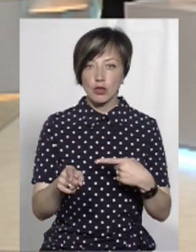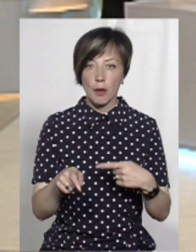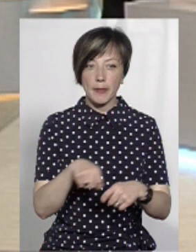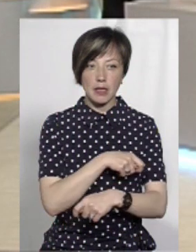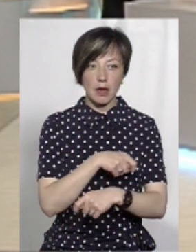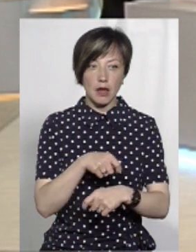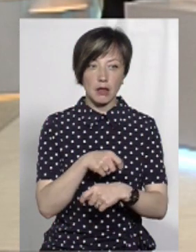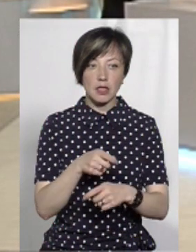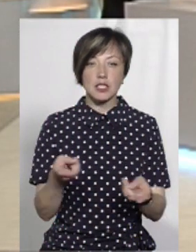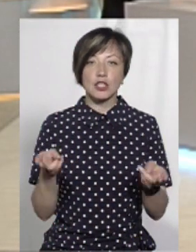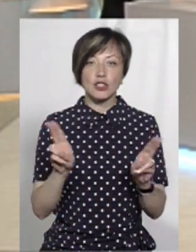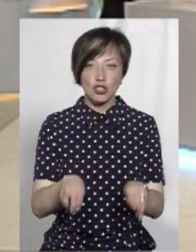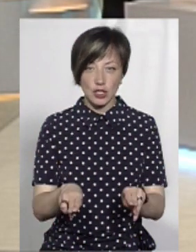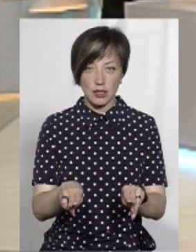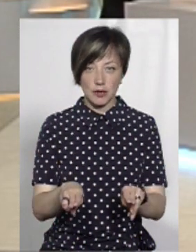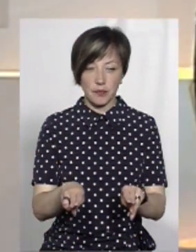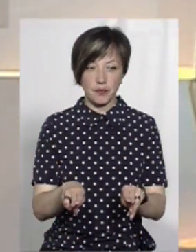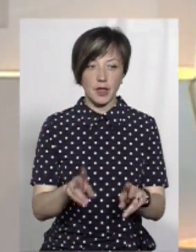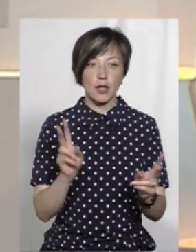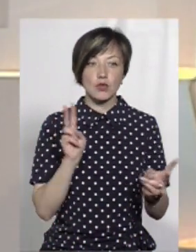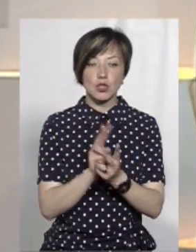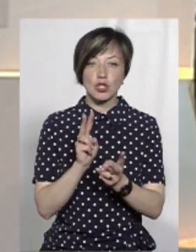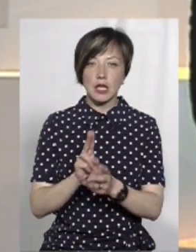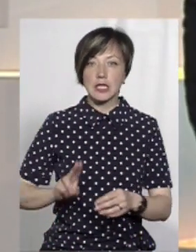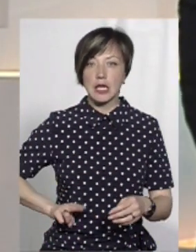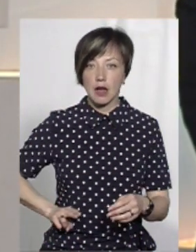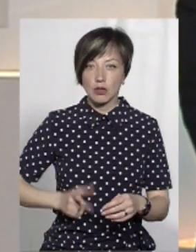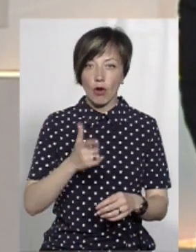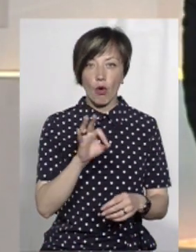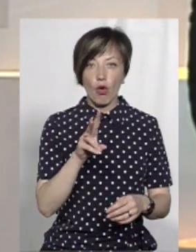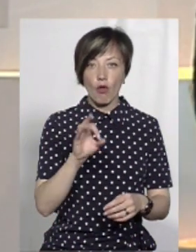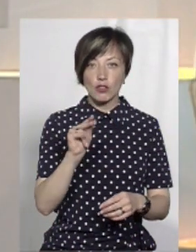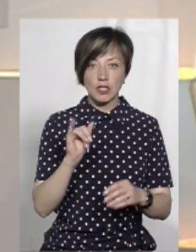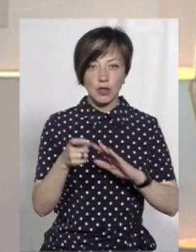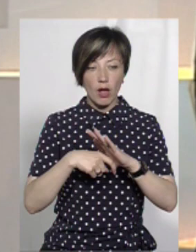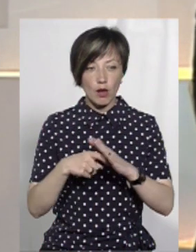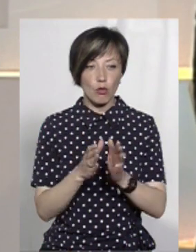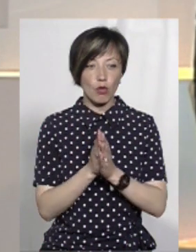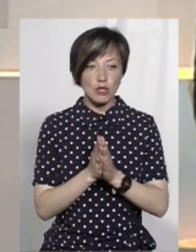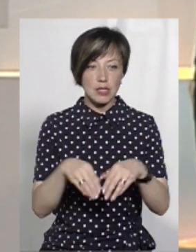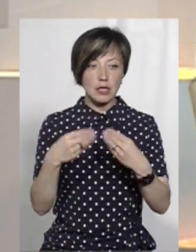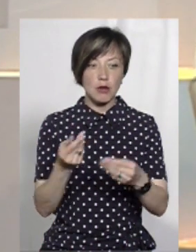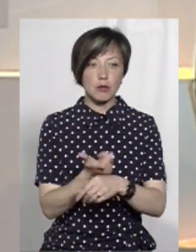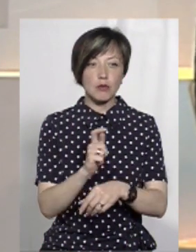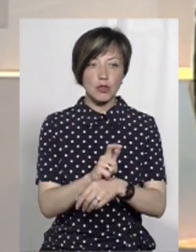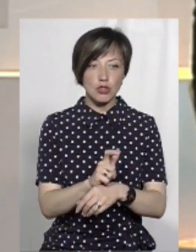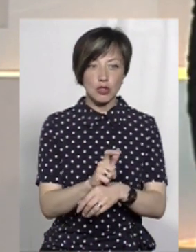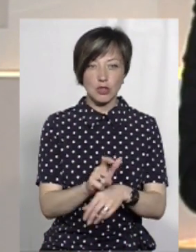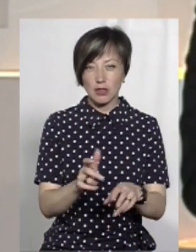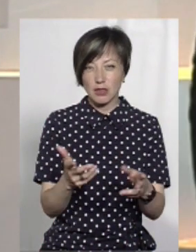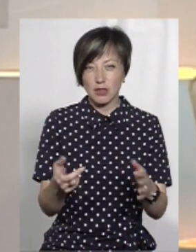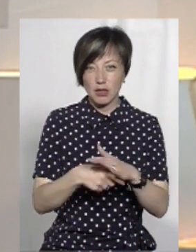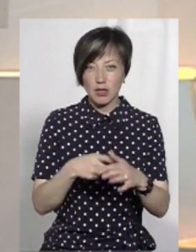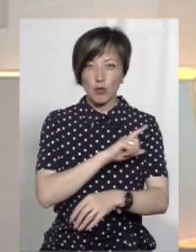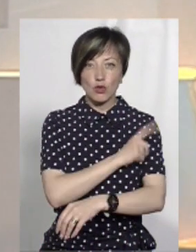матеріалу якось залучити. Зустрічалися з директором Головчинецького кар'єру, просили, щоб він їм дав більше породи, бо у них